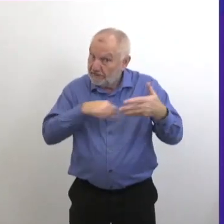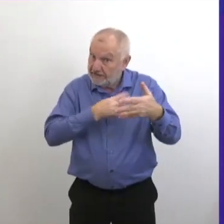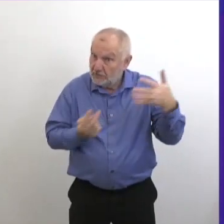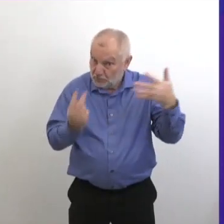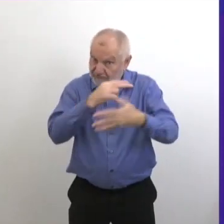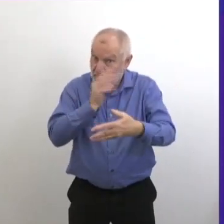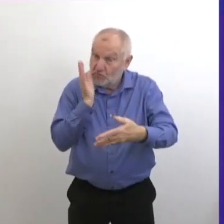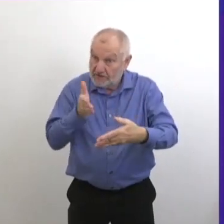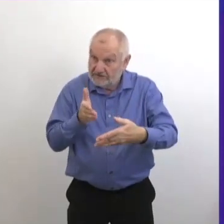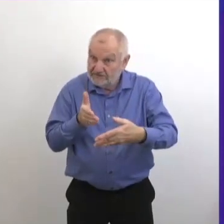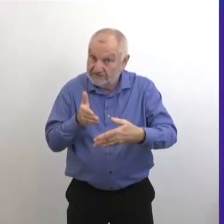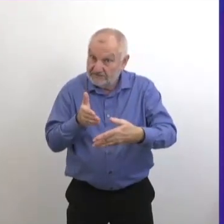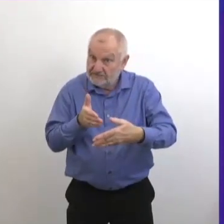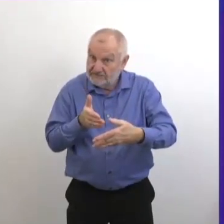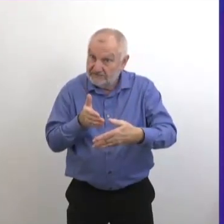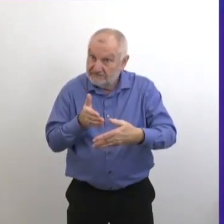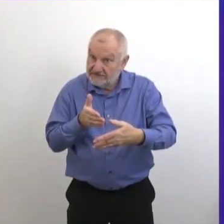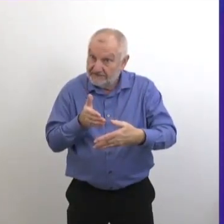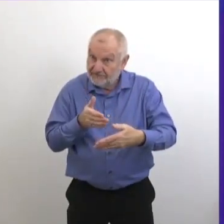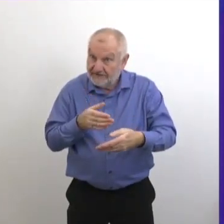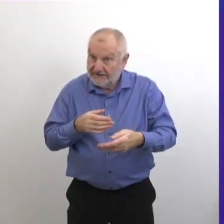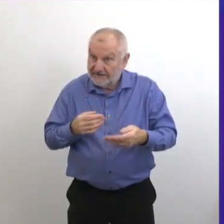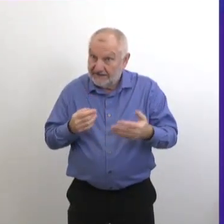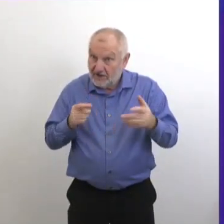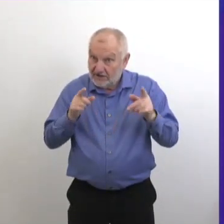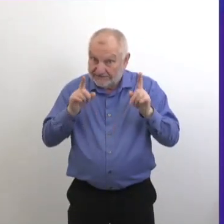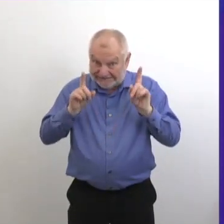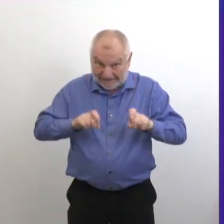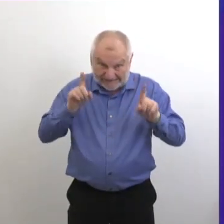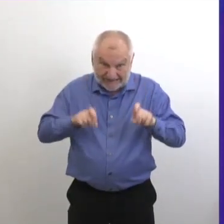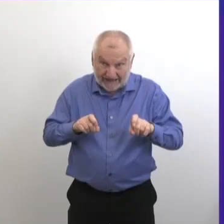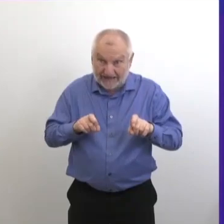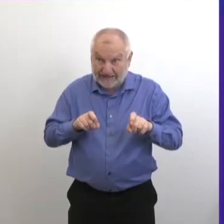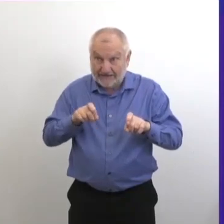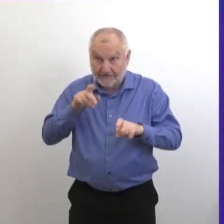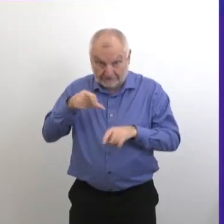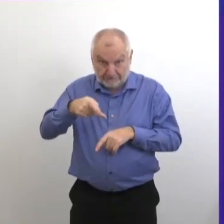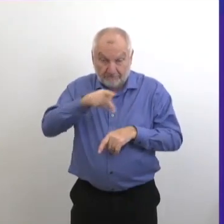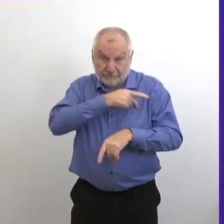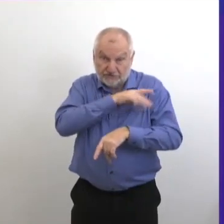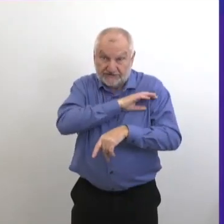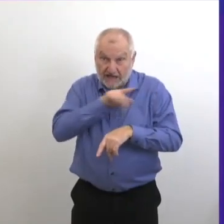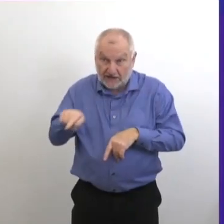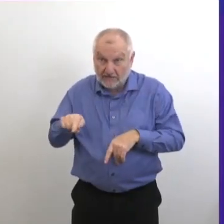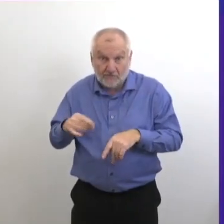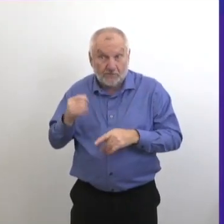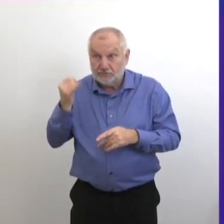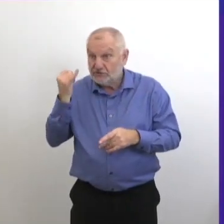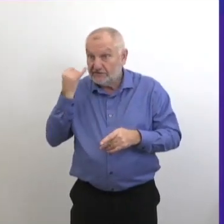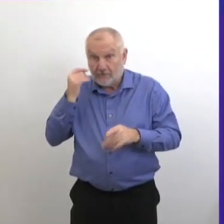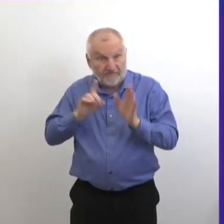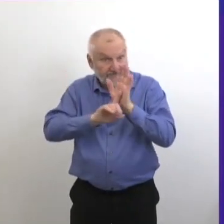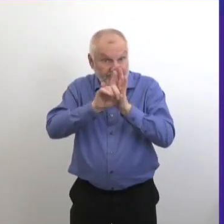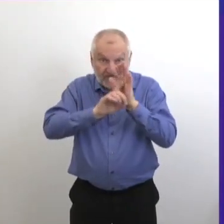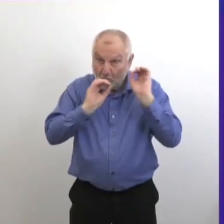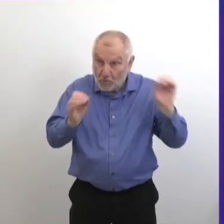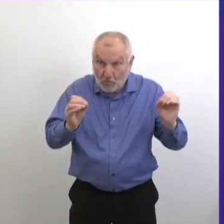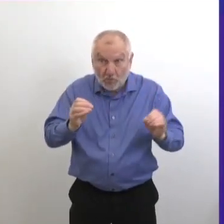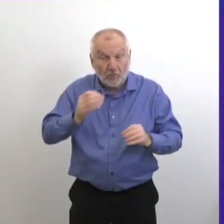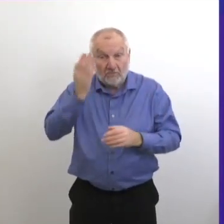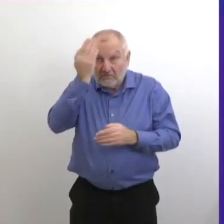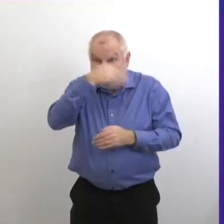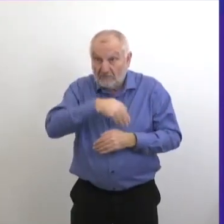Alors, je veux que vous sachiez que nous faisons du dépistage des personnes asymptomatiques dans les foyers de soins